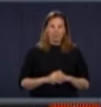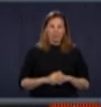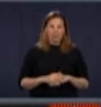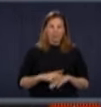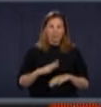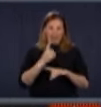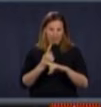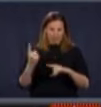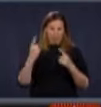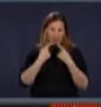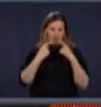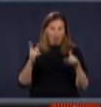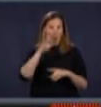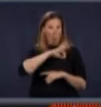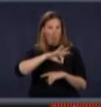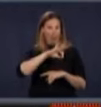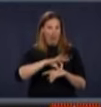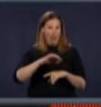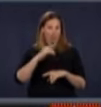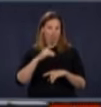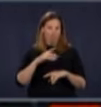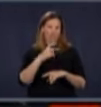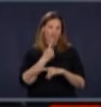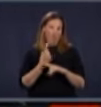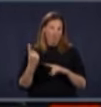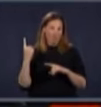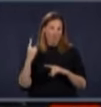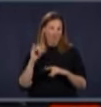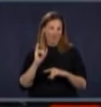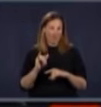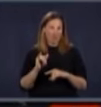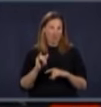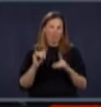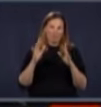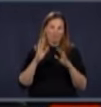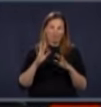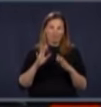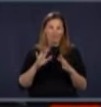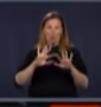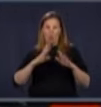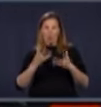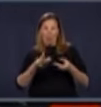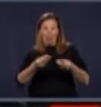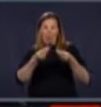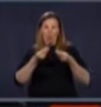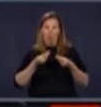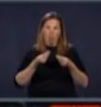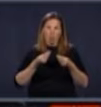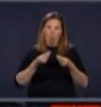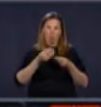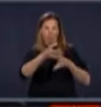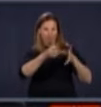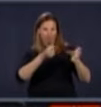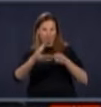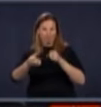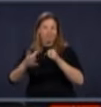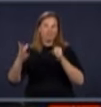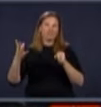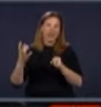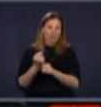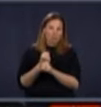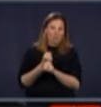primes de la semaine dernière, il faut attendre encore quelques jours pour avoir la donnée